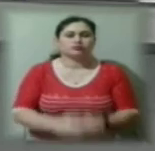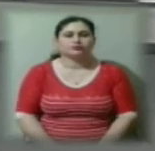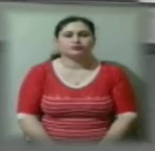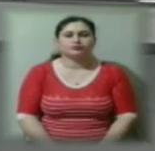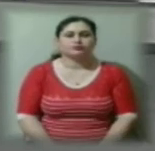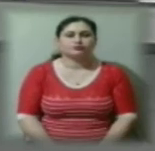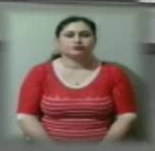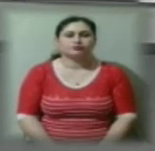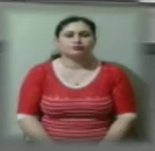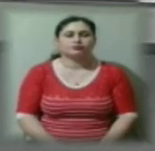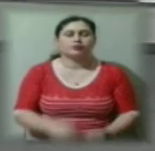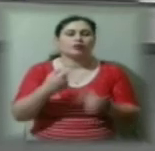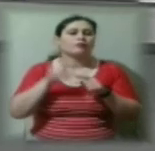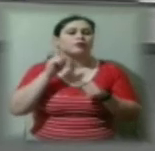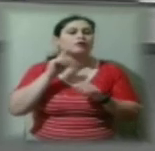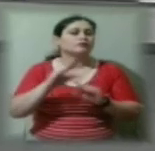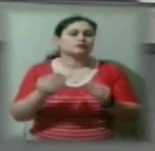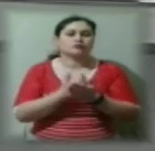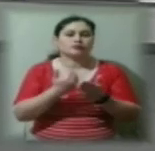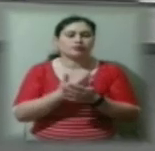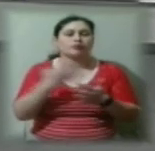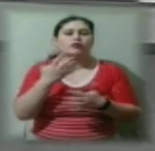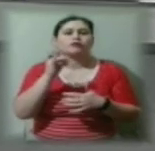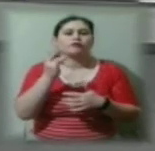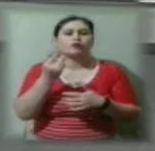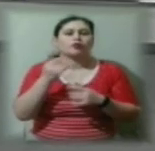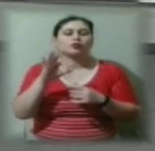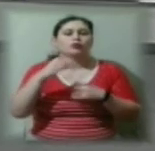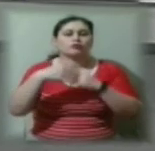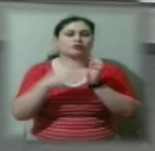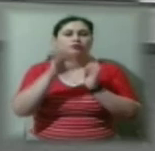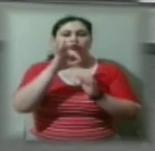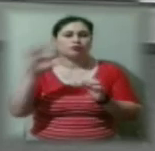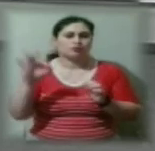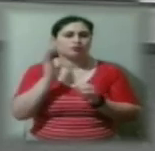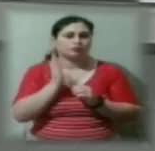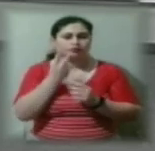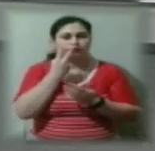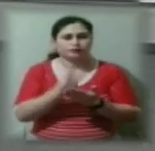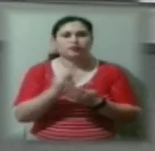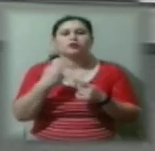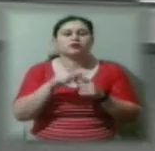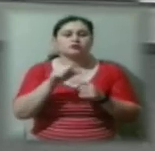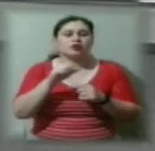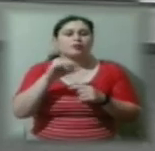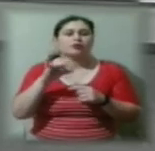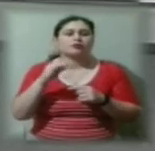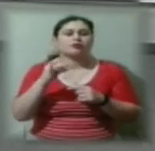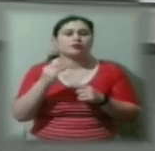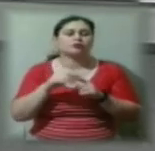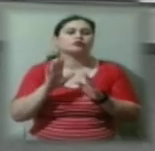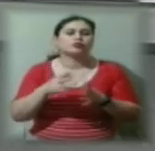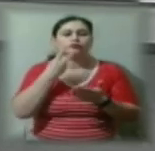На цю годину в мене все більше інформації вже о 19-й годині. Також за оперативну інформацію звертатись на наш сайт